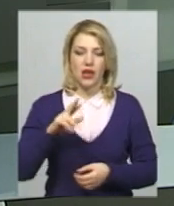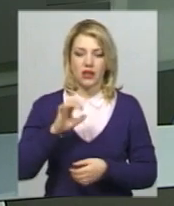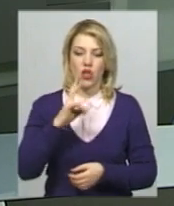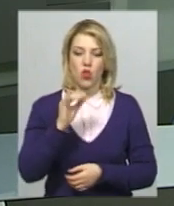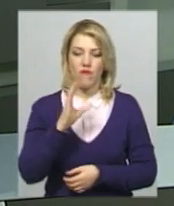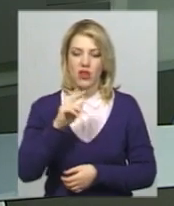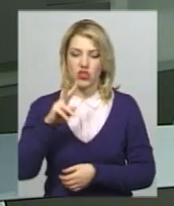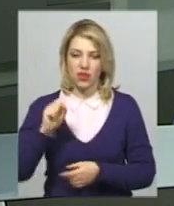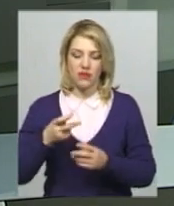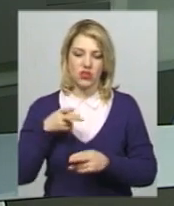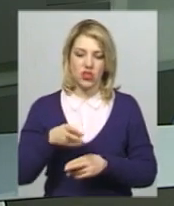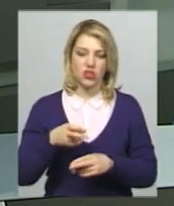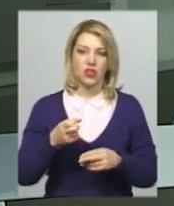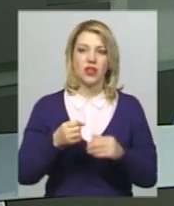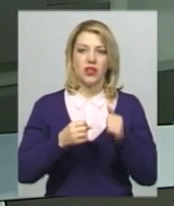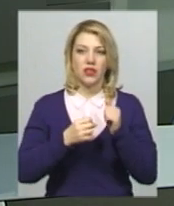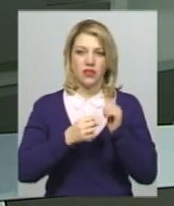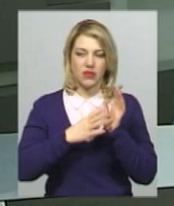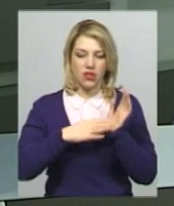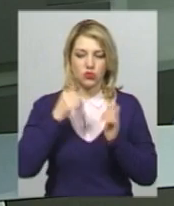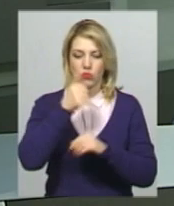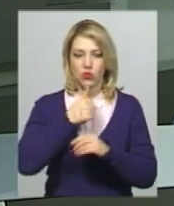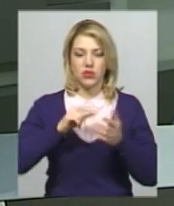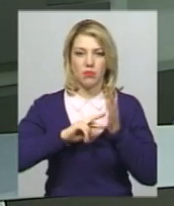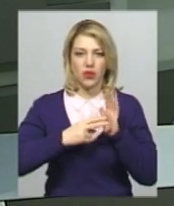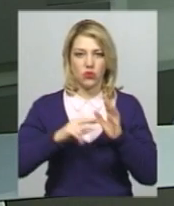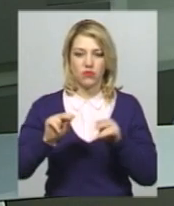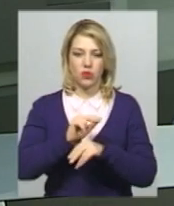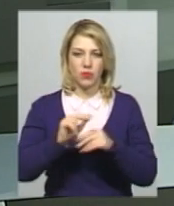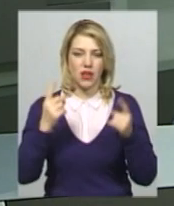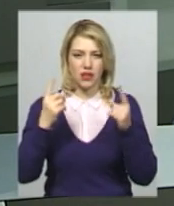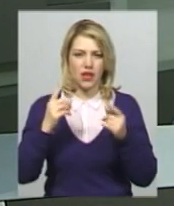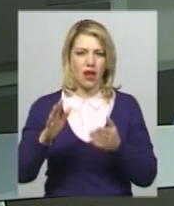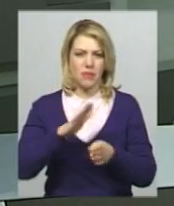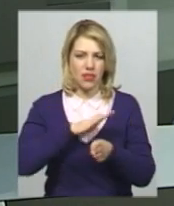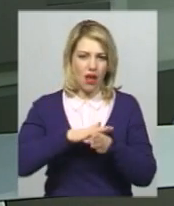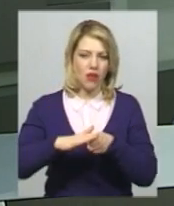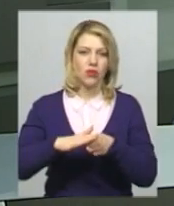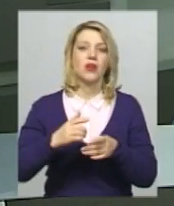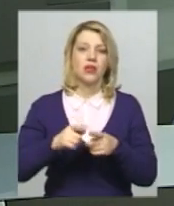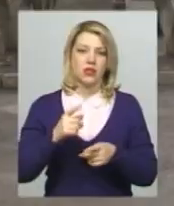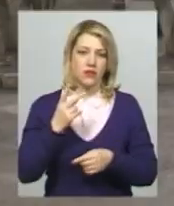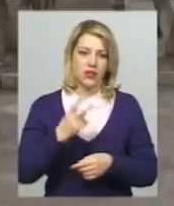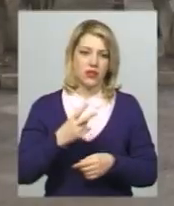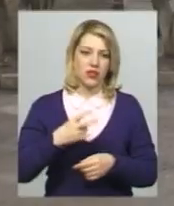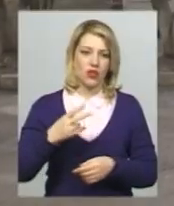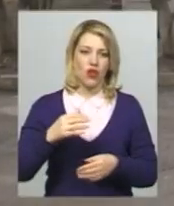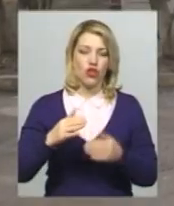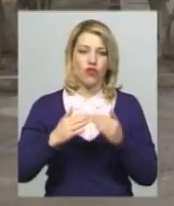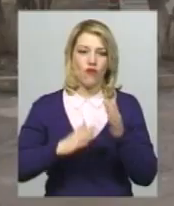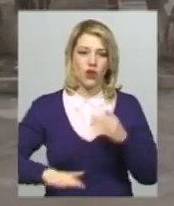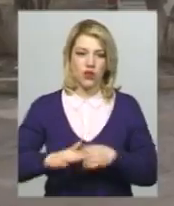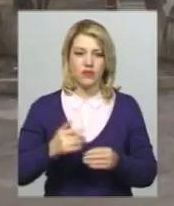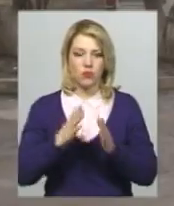2019 році планують капітально відремонтувати 25 дворів. Подробиці в сюжеті Лесі Боровець. З проханням